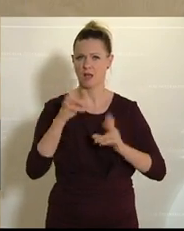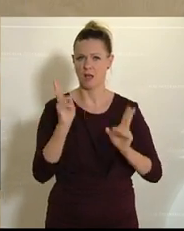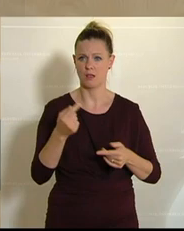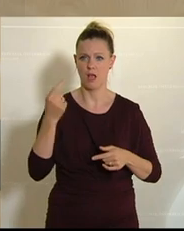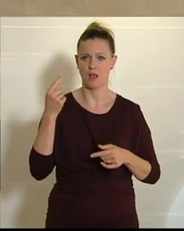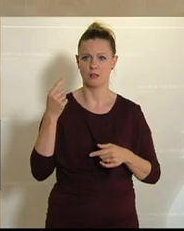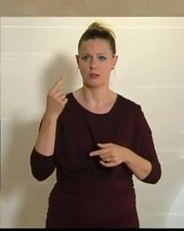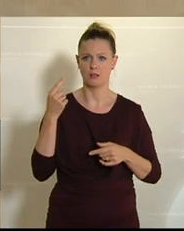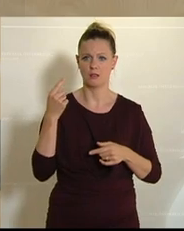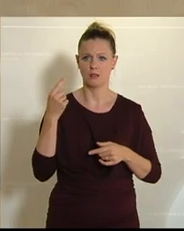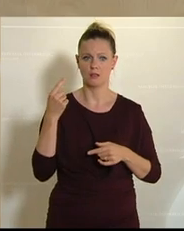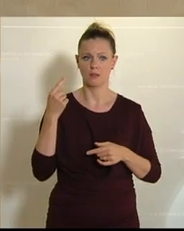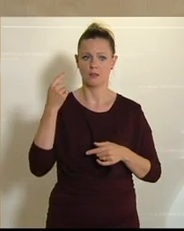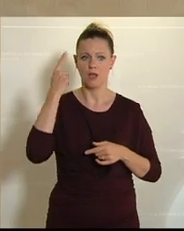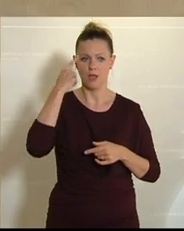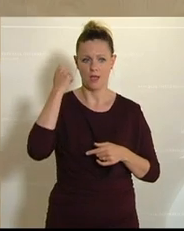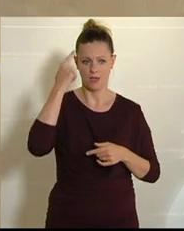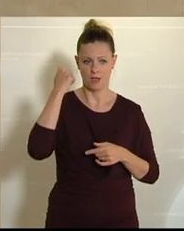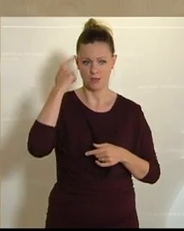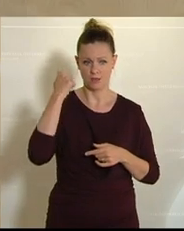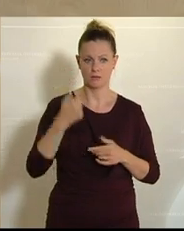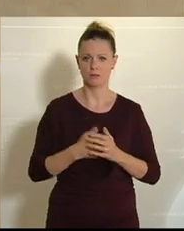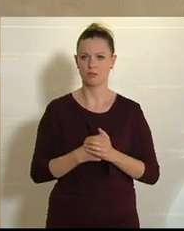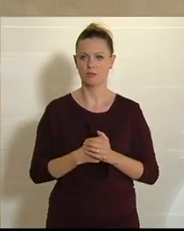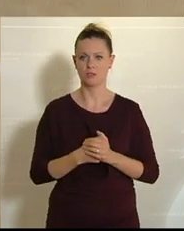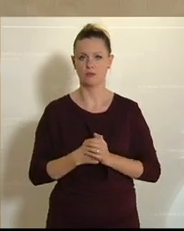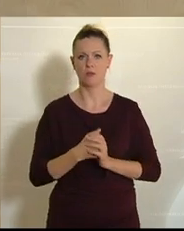Worte kaum vorgekommen bis gar nicht vorgekommen sind.